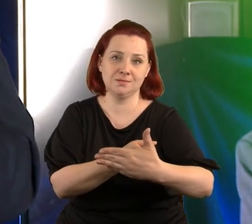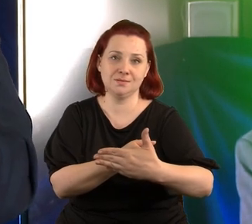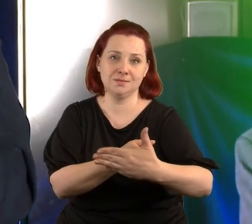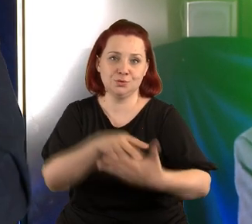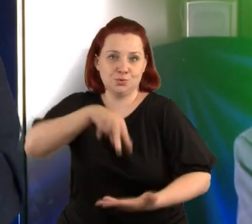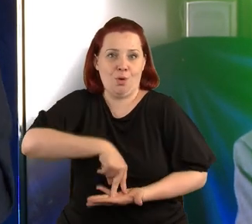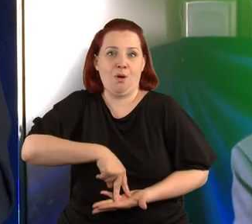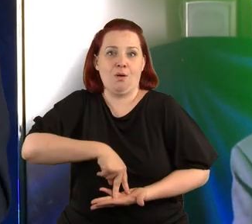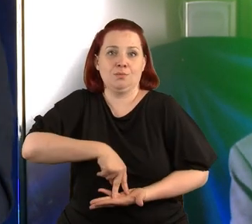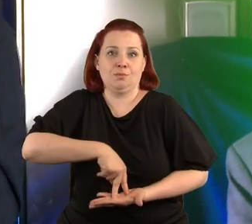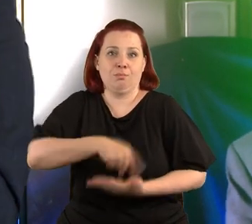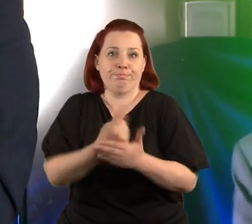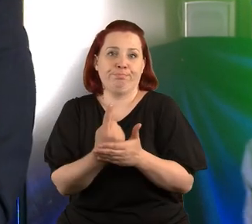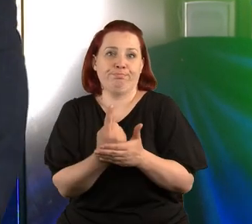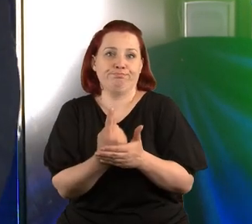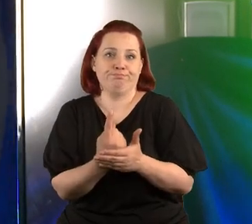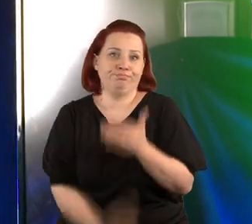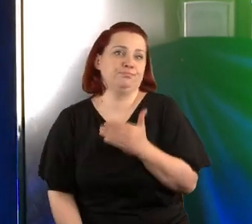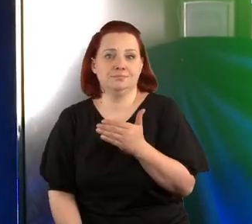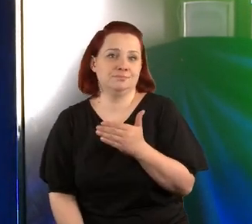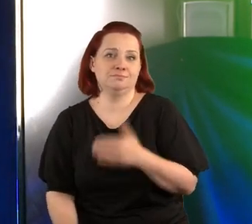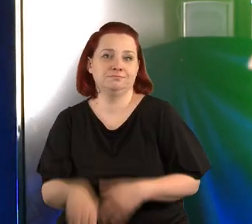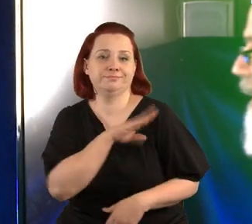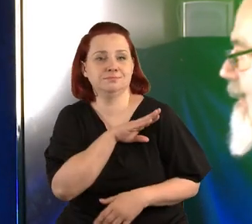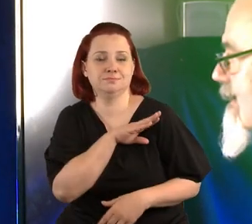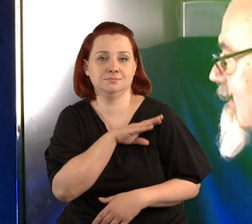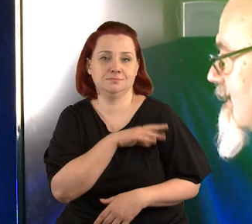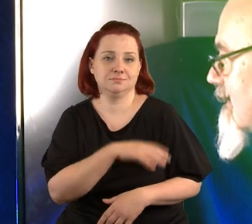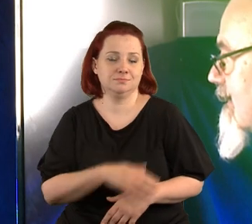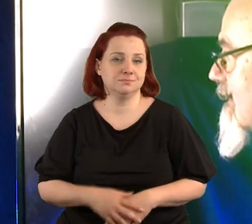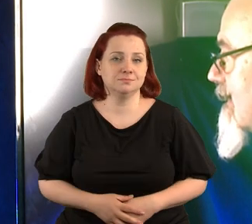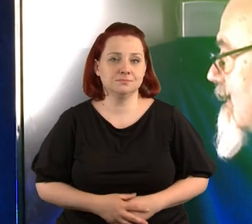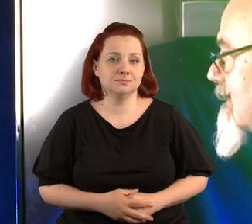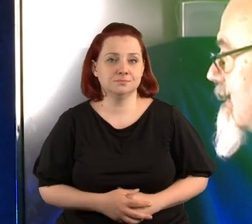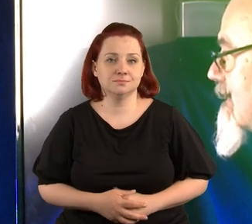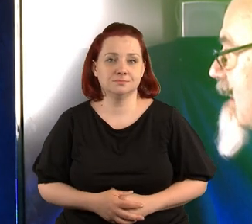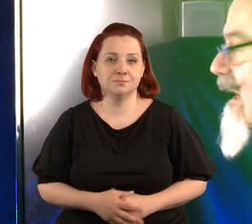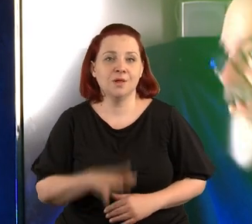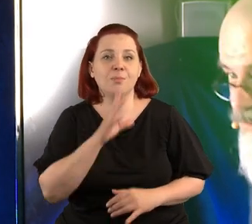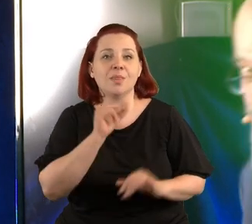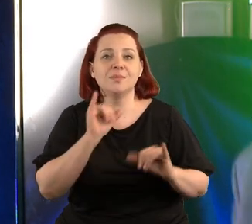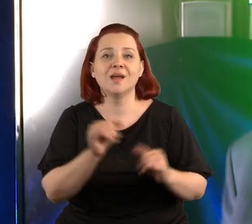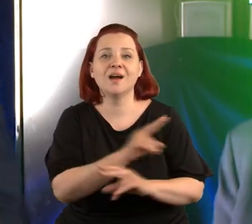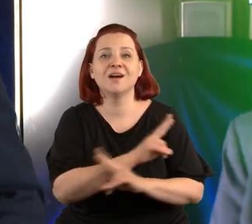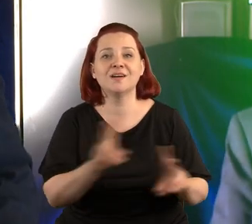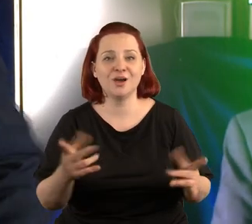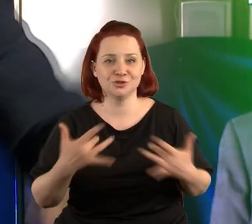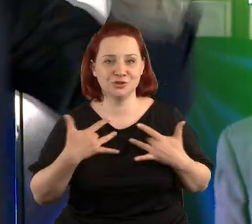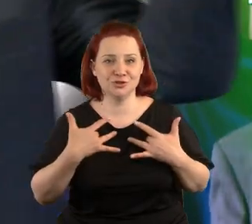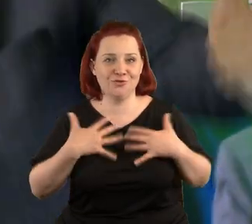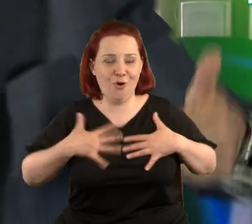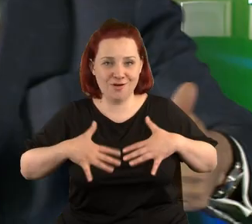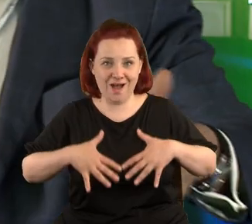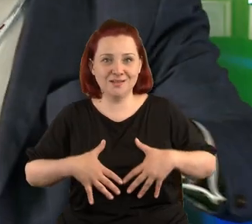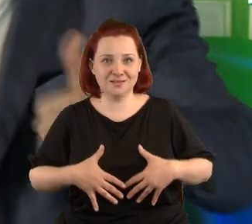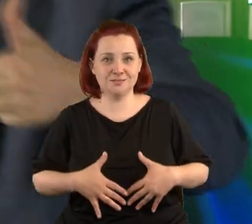czeźnie i zdycha jak każdy żywy organizm. A